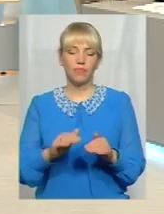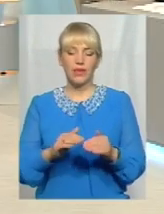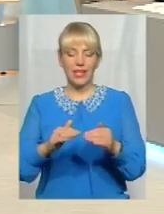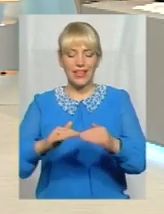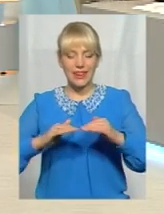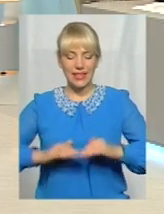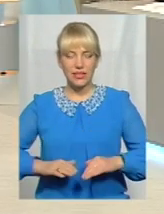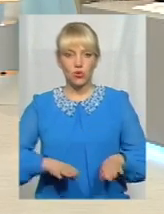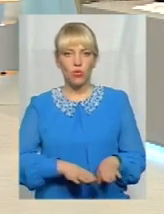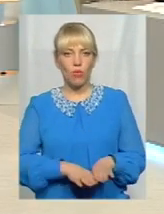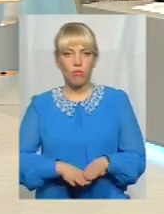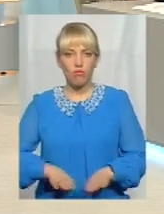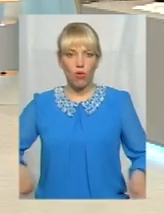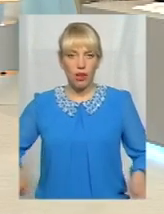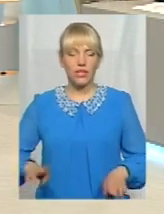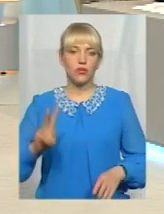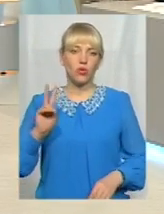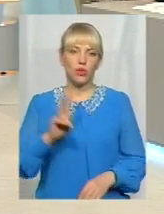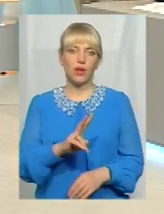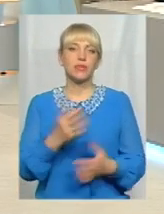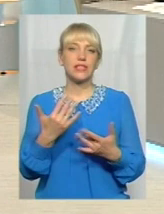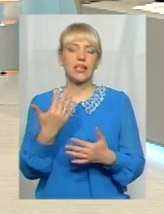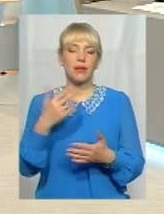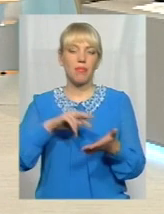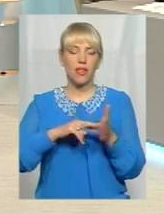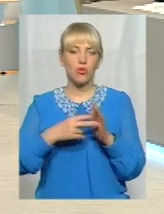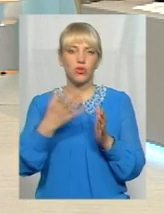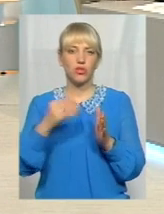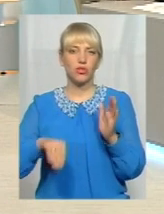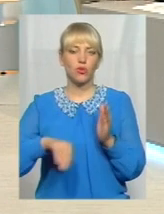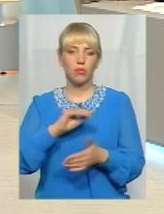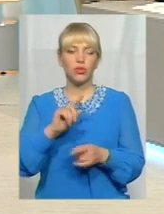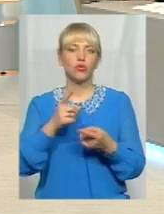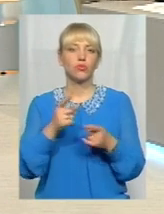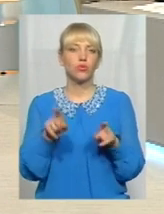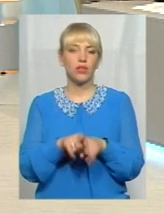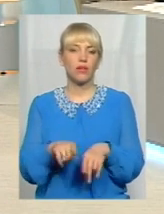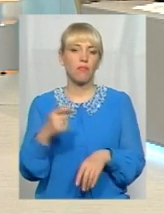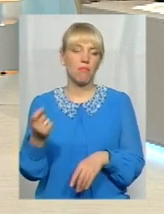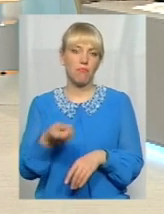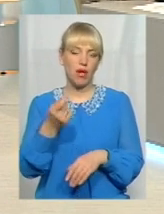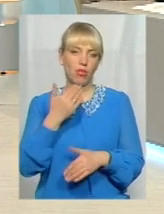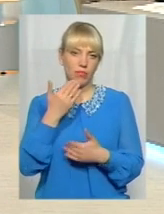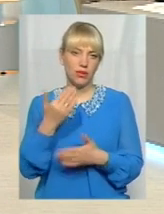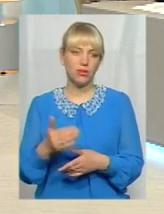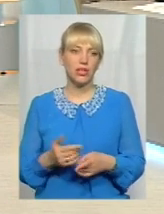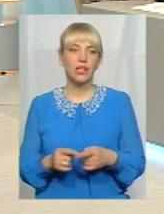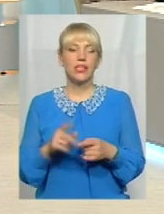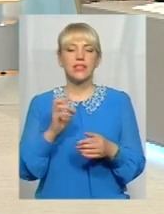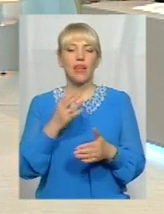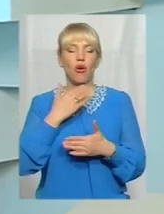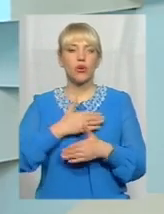тролейбуси. Скільки їх плануєте закупити і чому їх так мало от мене цікавить? Ну, насправді за